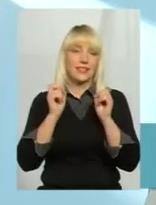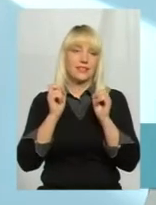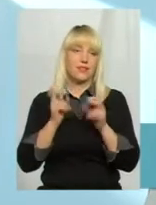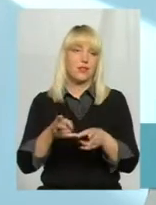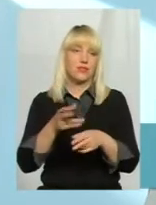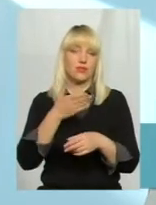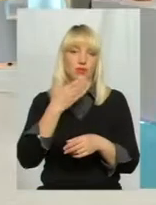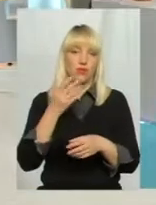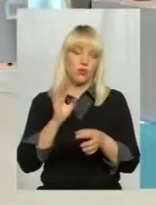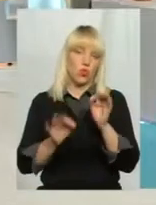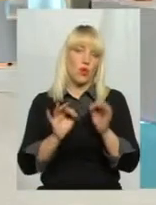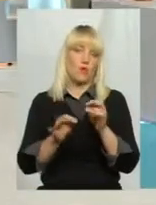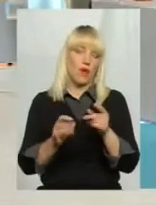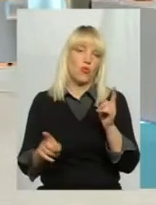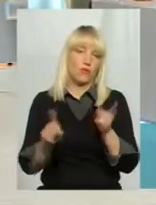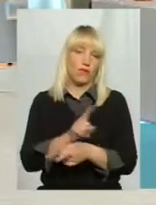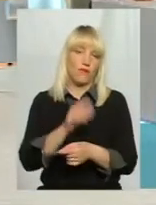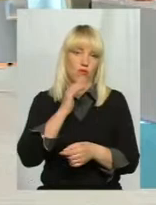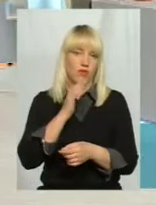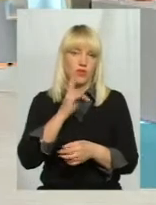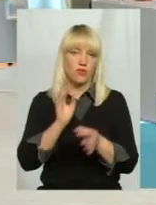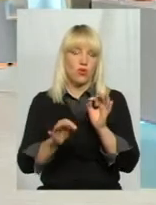стає нормальною, нормою. Ну,